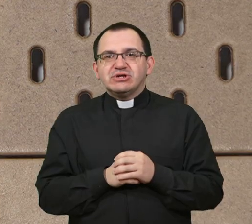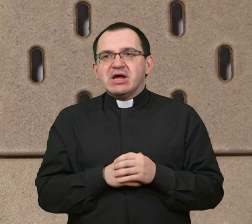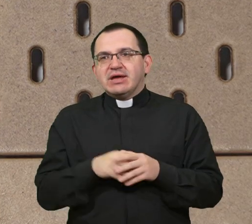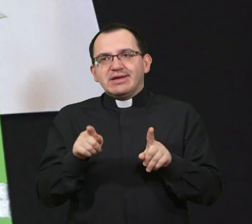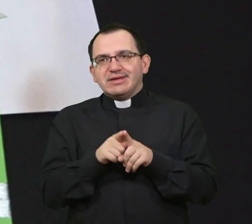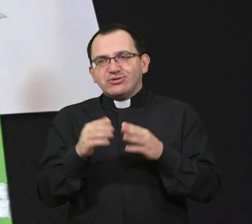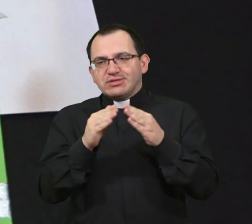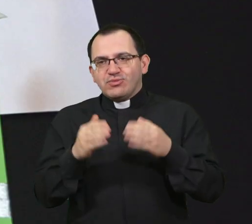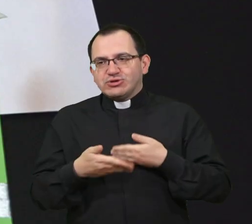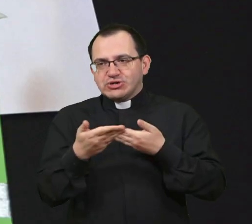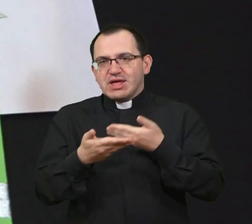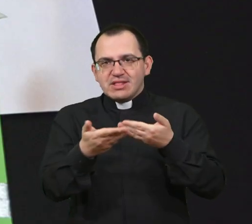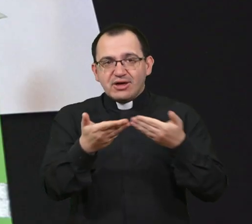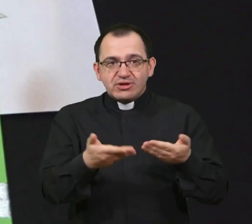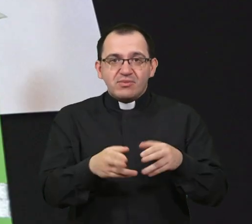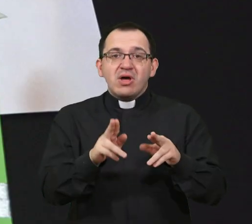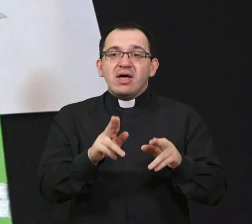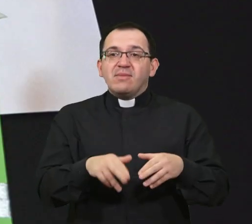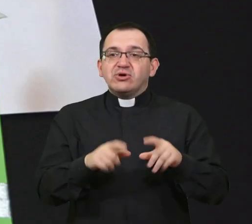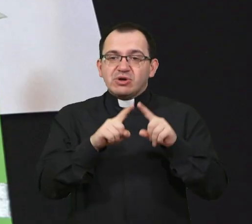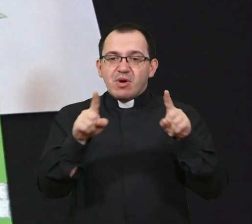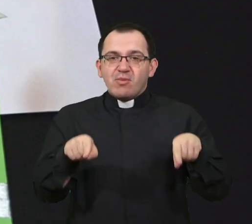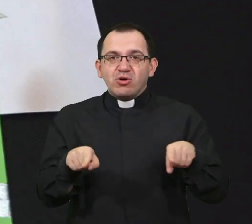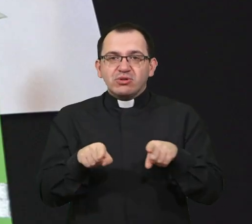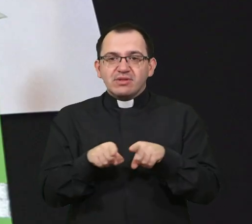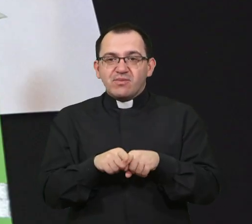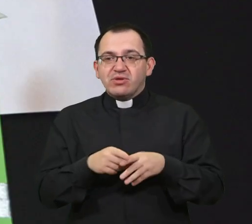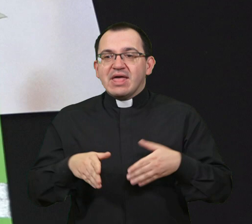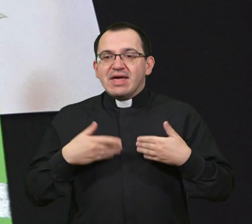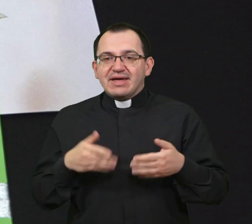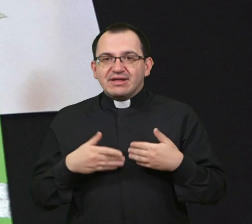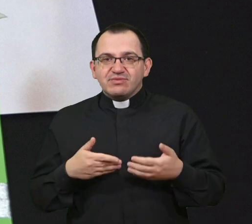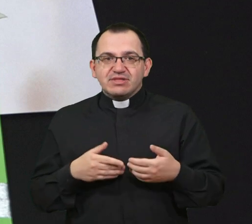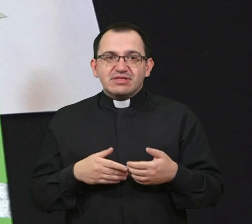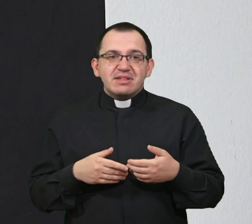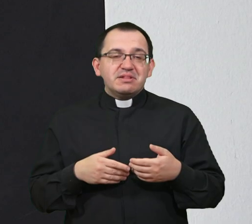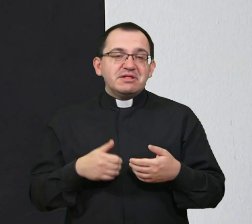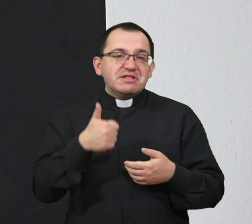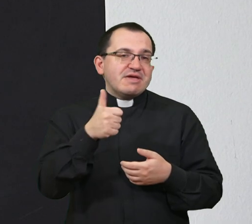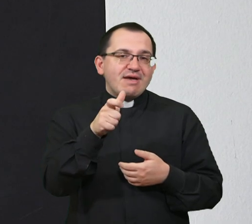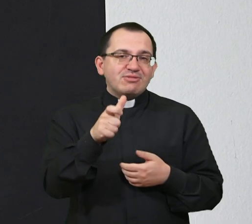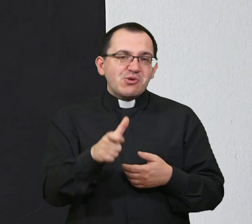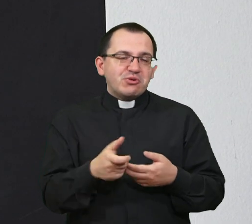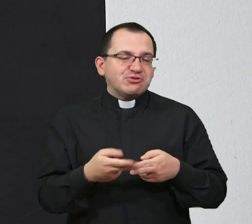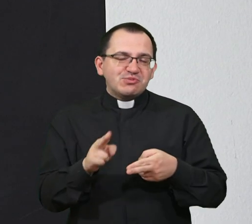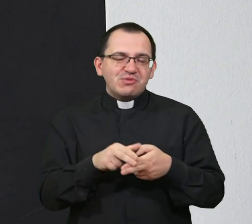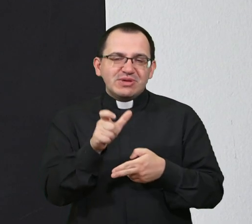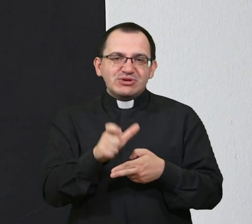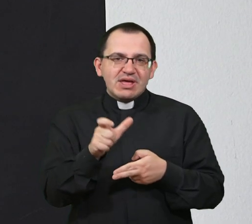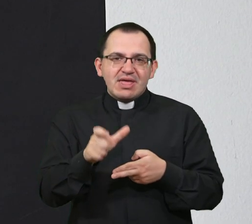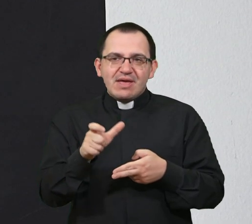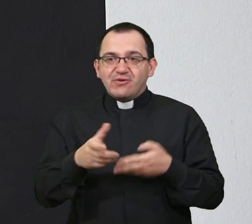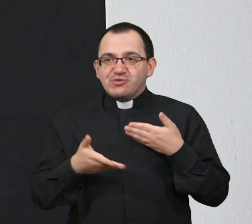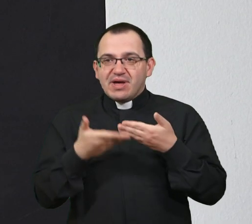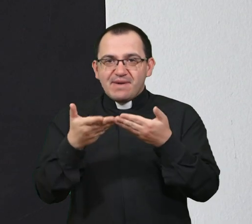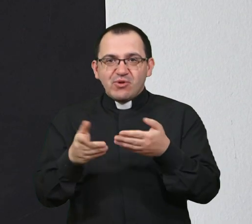darivanja. Možete svojim poklon bonovima razveseliti blisku osobu i